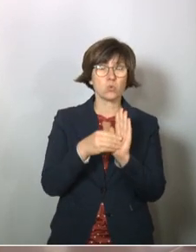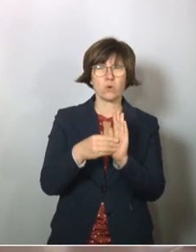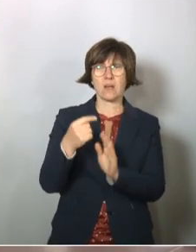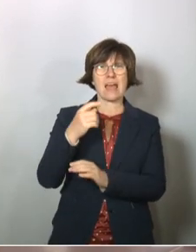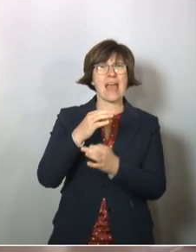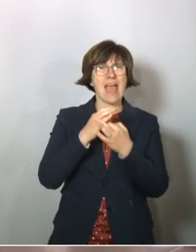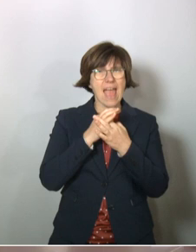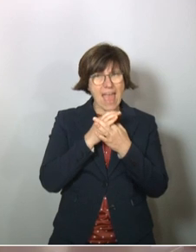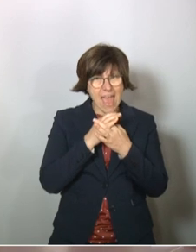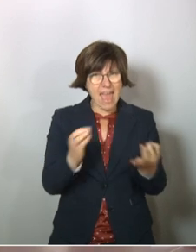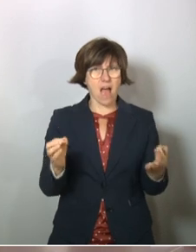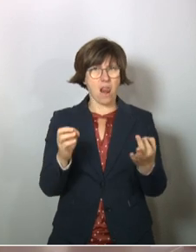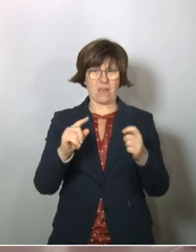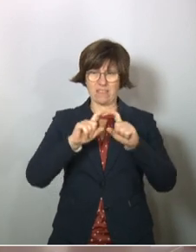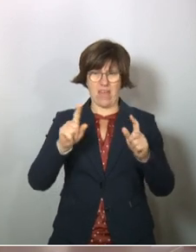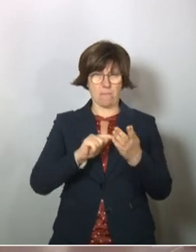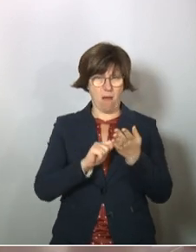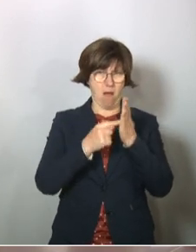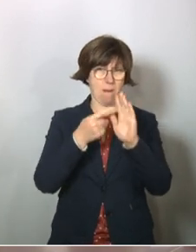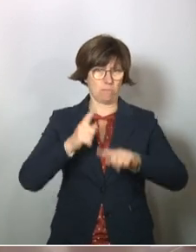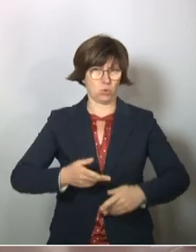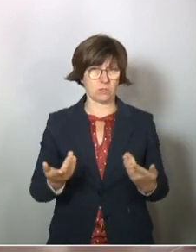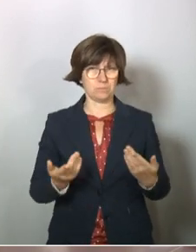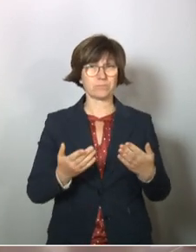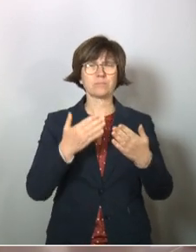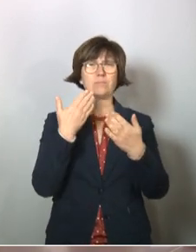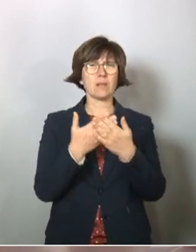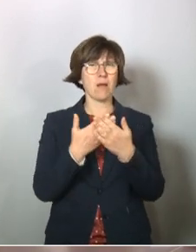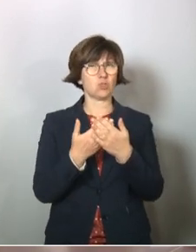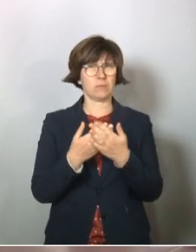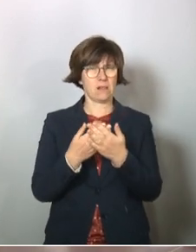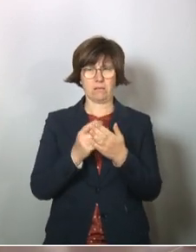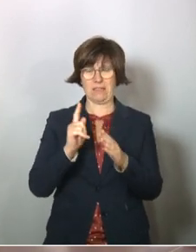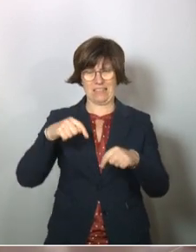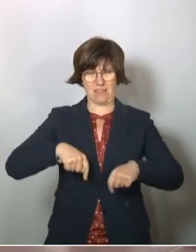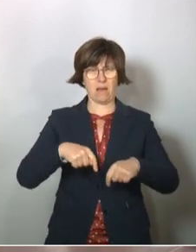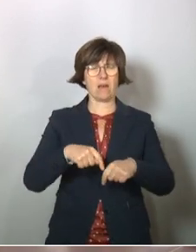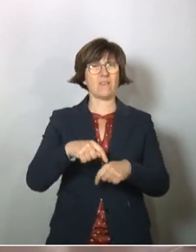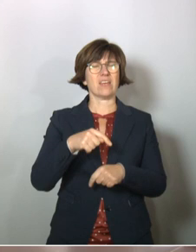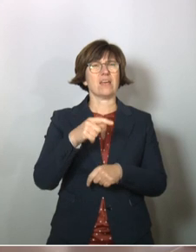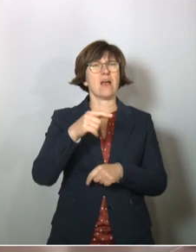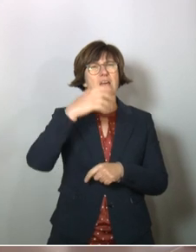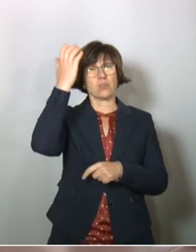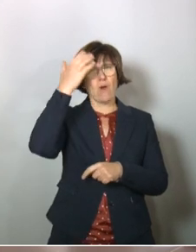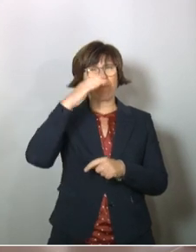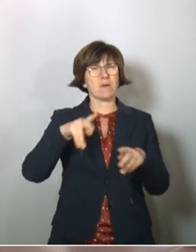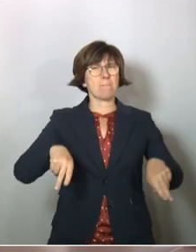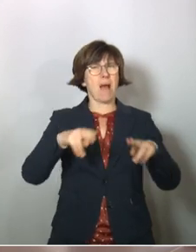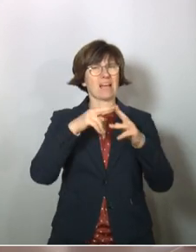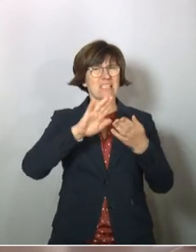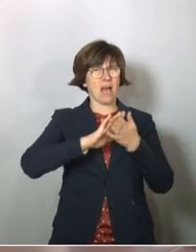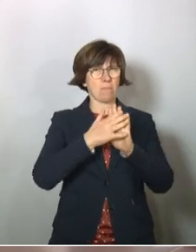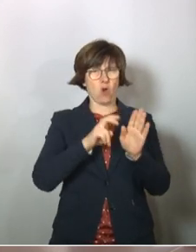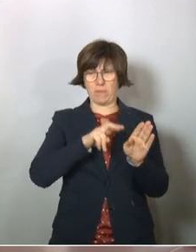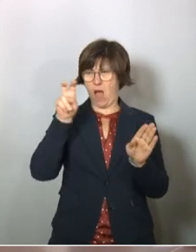immer ehrliche Motive angegeben werden. Ich nehme mal ein Beispiel gar nicht aus unserem Land. Der Trump steigt aus dem Paris-Abkommen